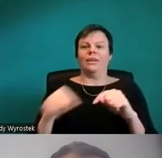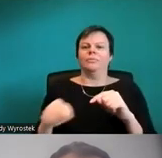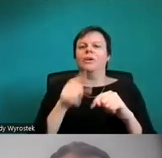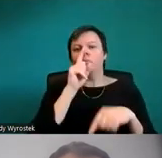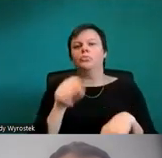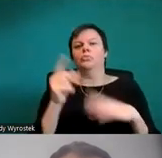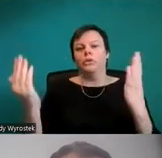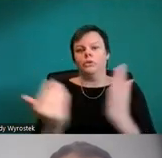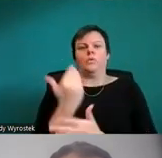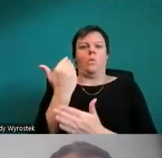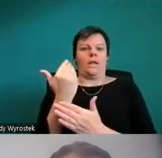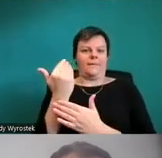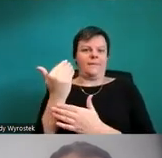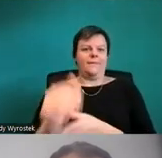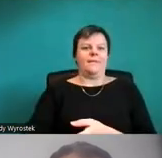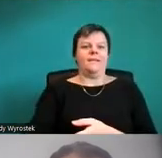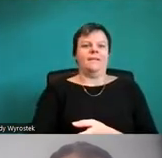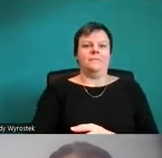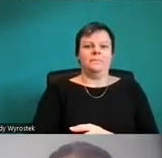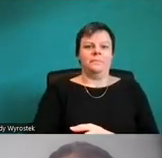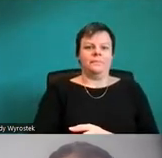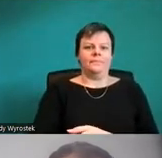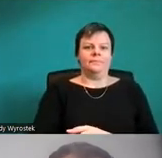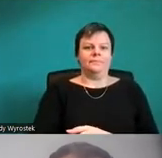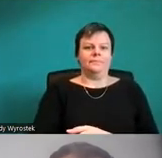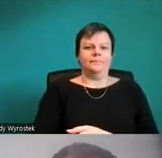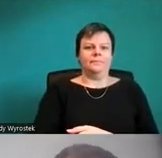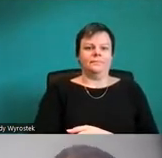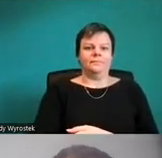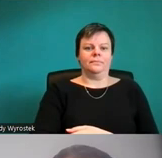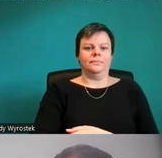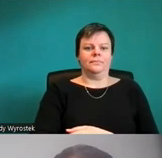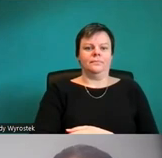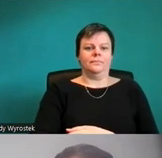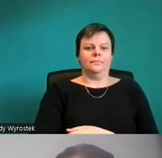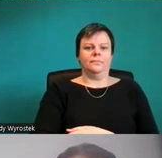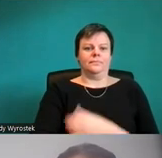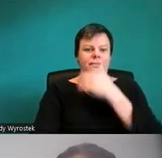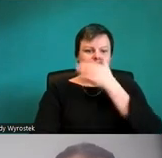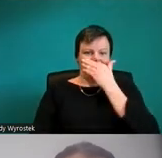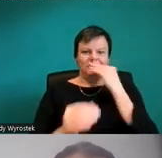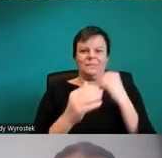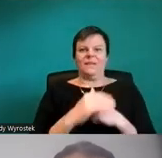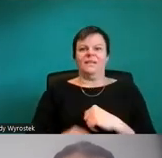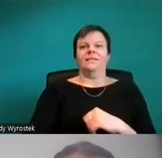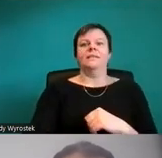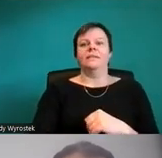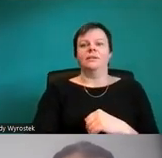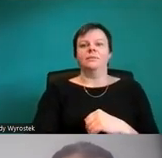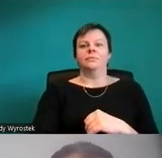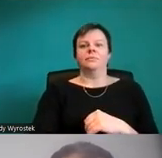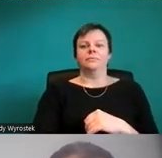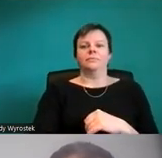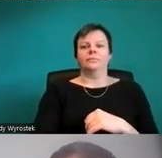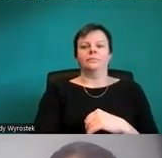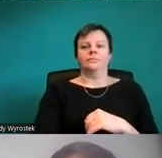sehr wichtig, vor allem auch, wenn ich nach PDF exportieren möchte. Dann muss ich ganze Gruppen von Grafiken zusammenfassen können und